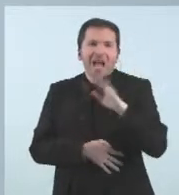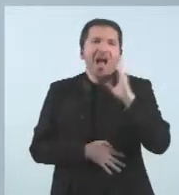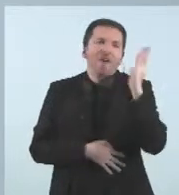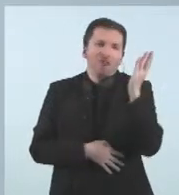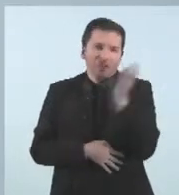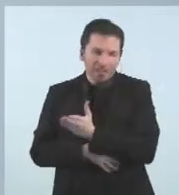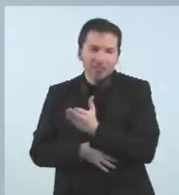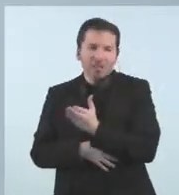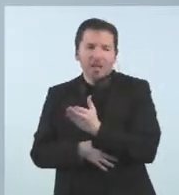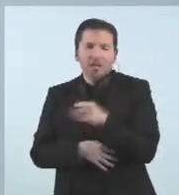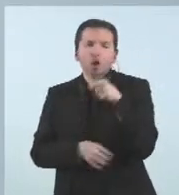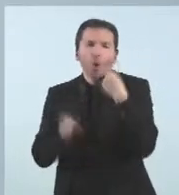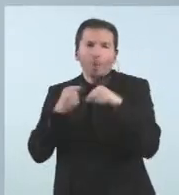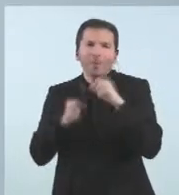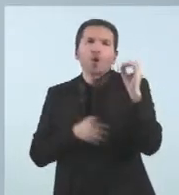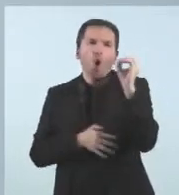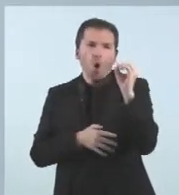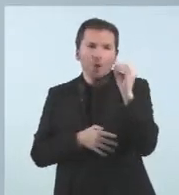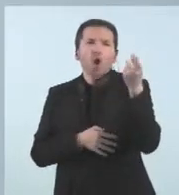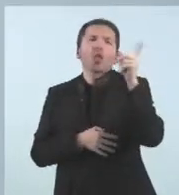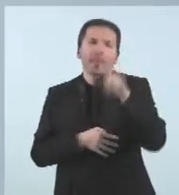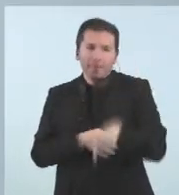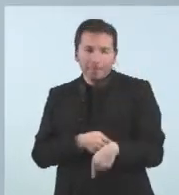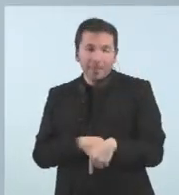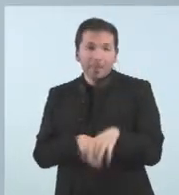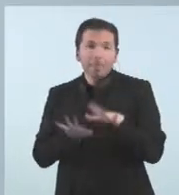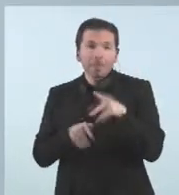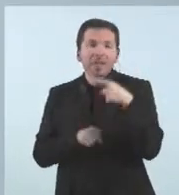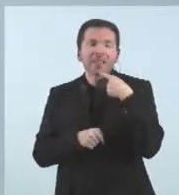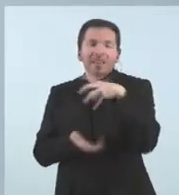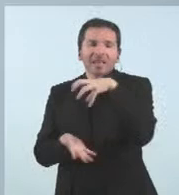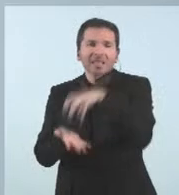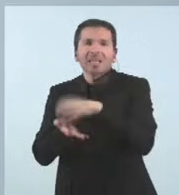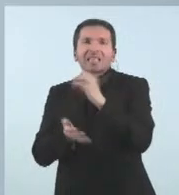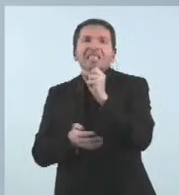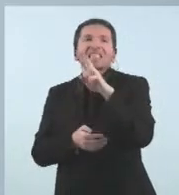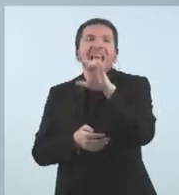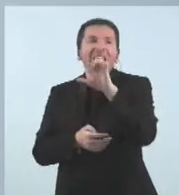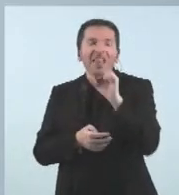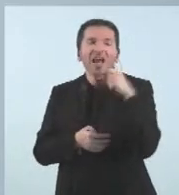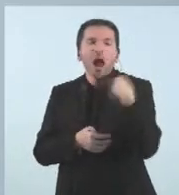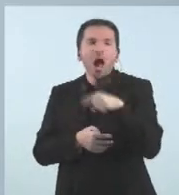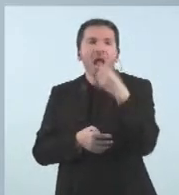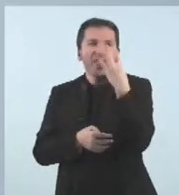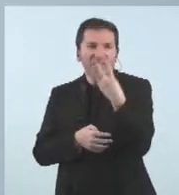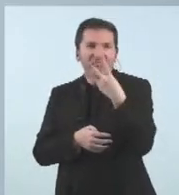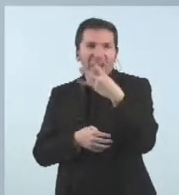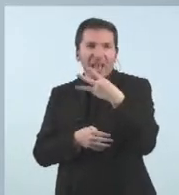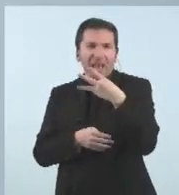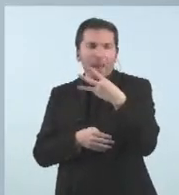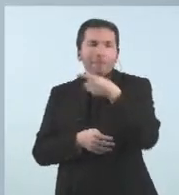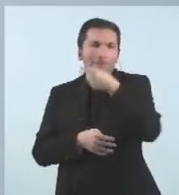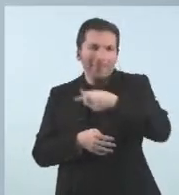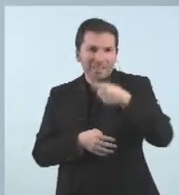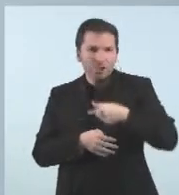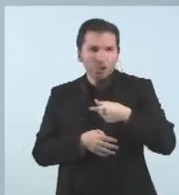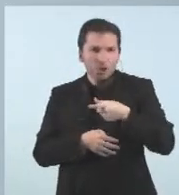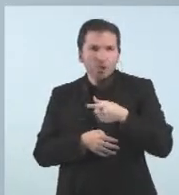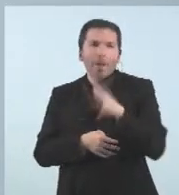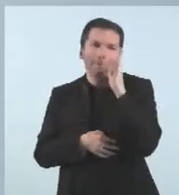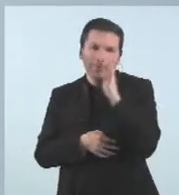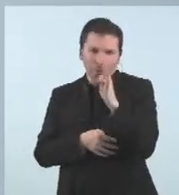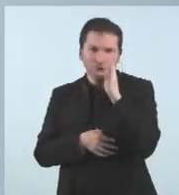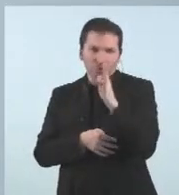molt discreta, molt petita, i en aquest sentit s'ha de parlar del cedre. Al cedre hi ha tres pacients infectats,